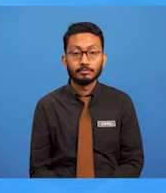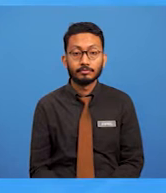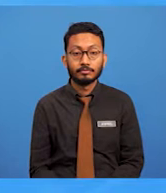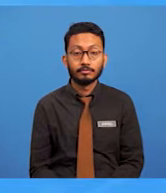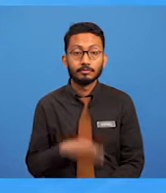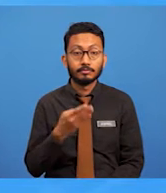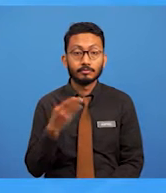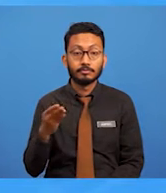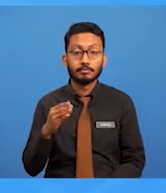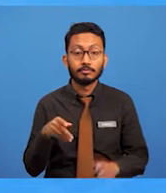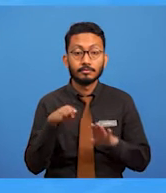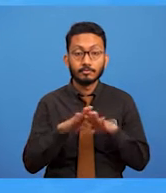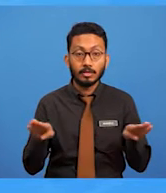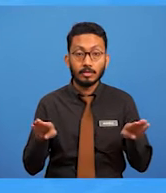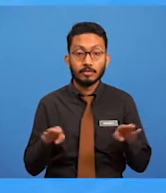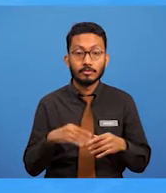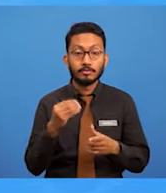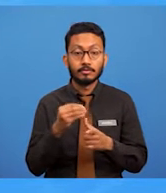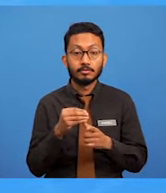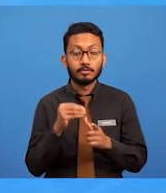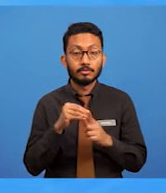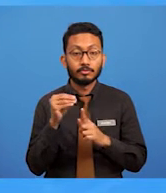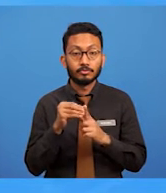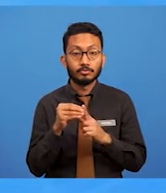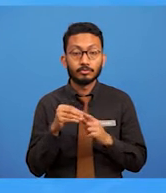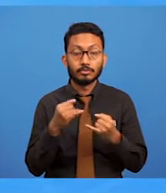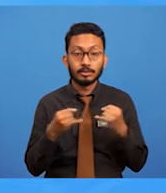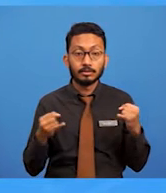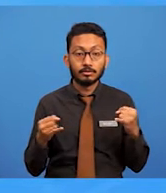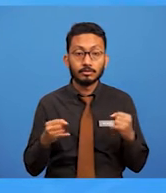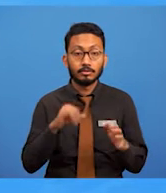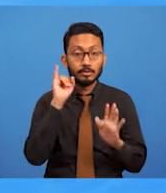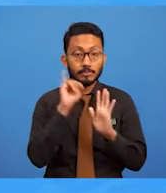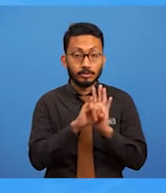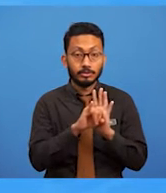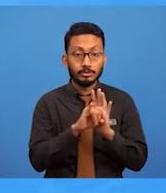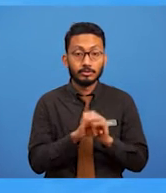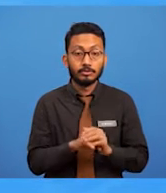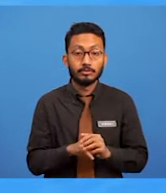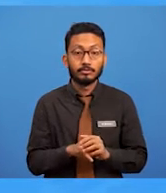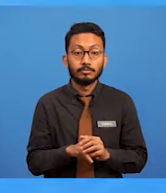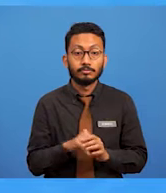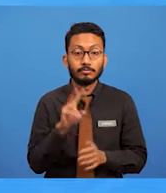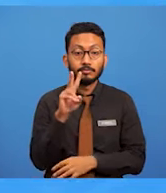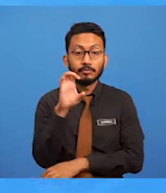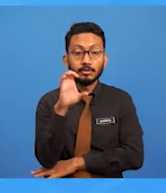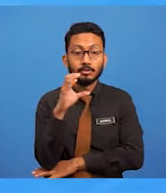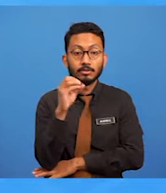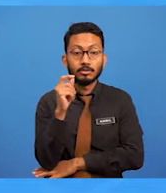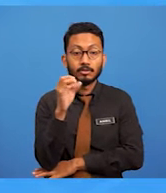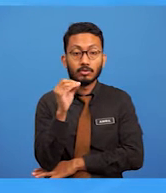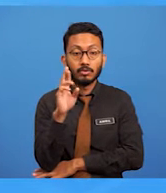Berikan perbezaan antara jenis imej vektor dan jenis imej